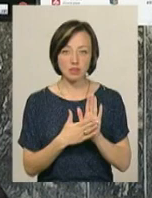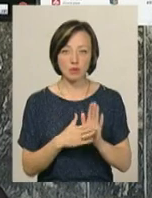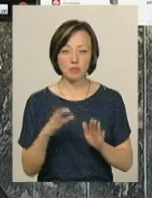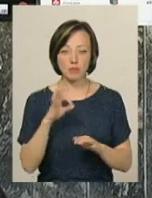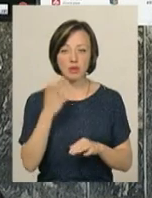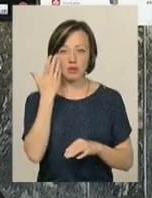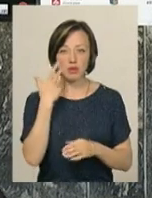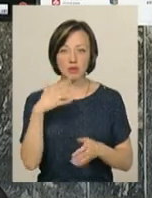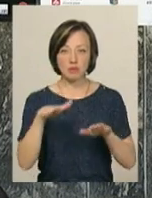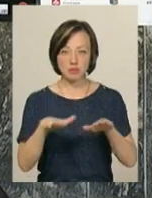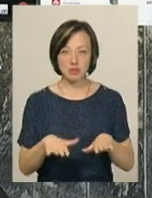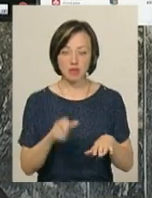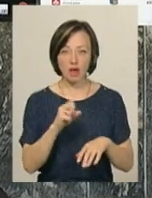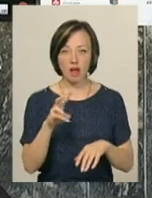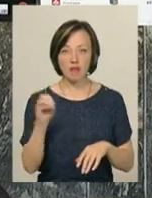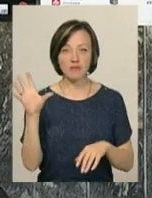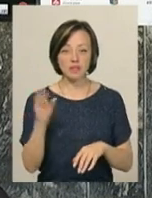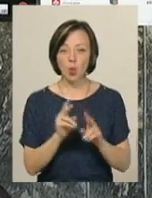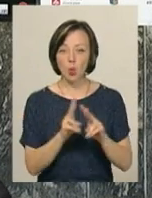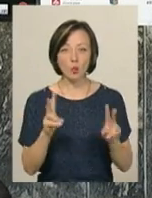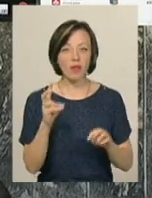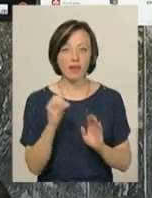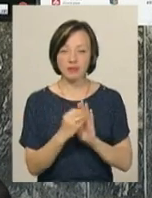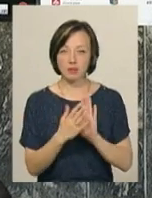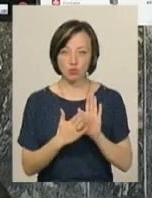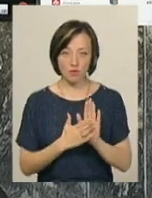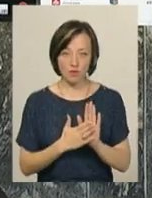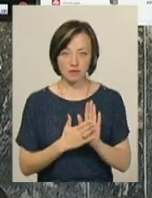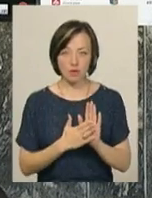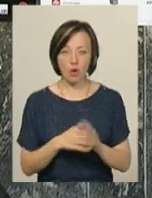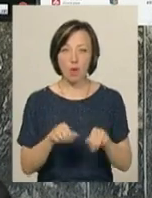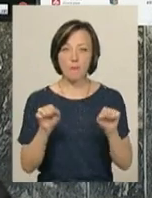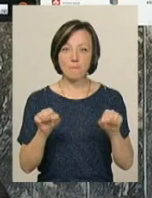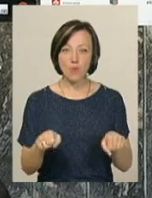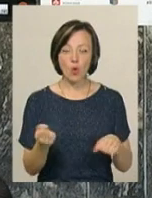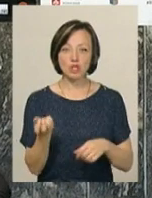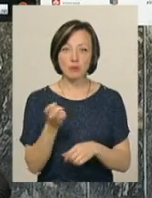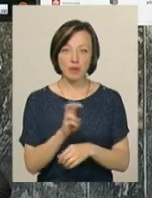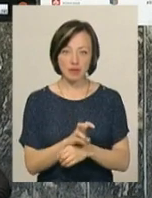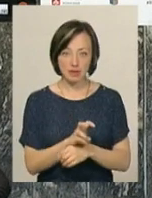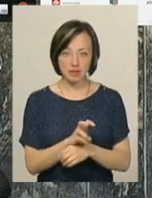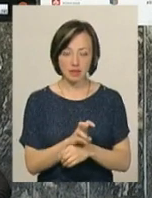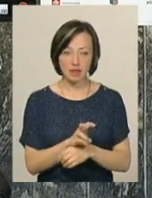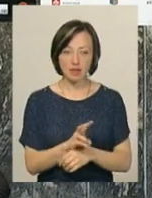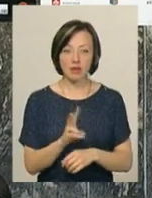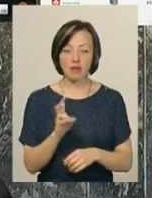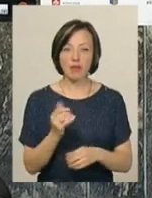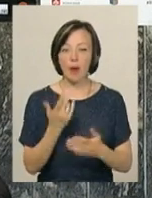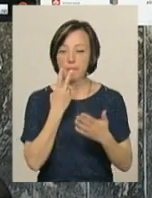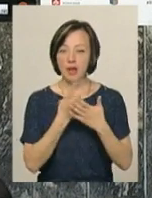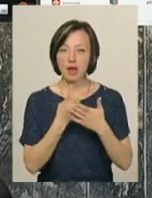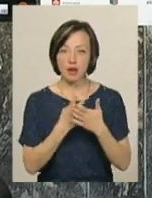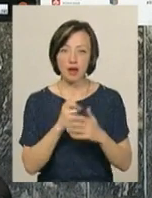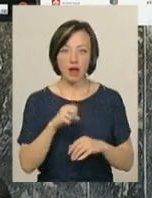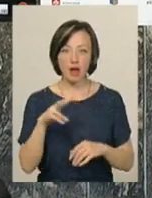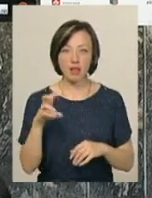наявності, звісно, місць. Проте всі, хто не зареєструвався, може прийти на перегляд, але